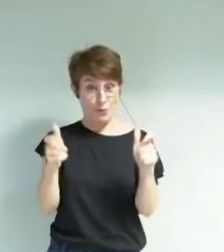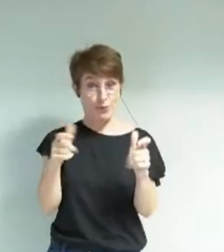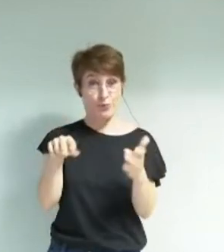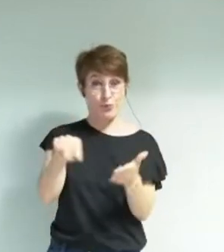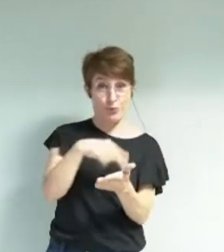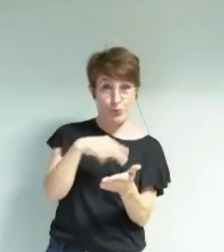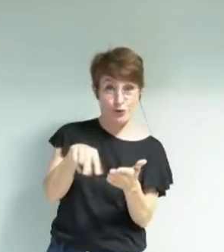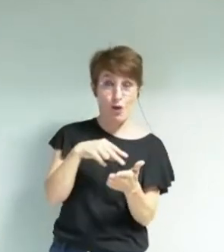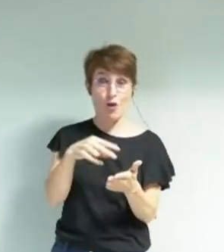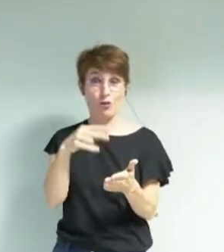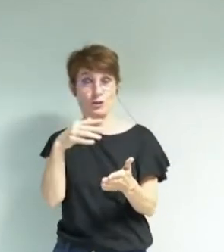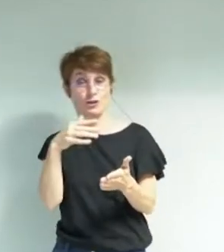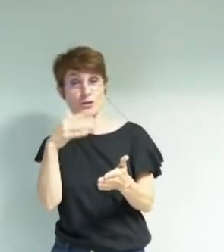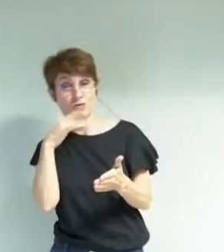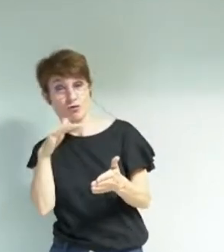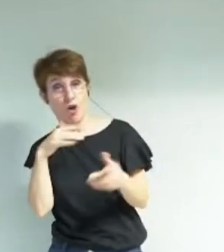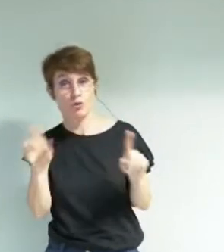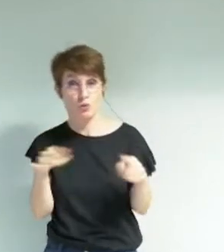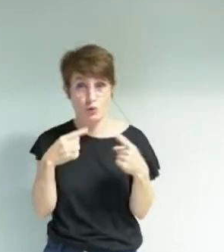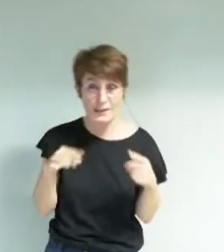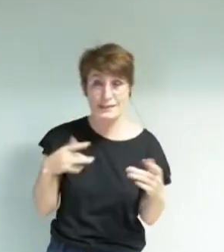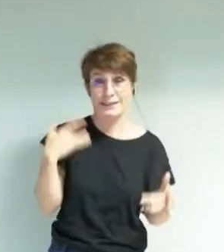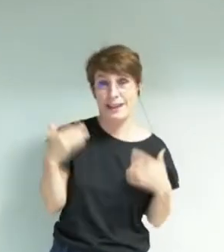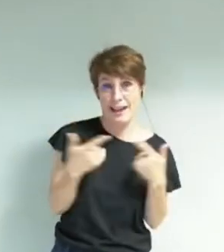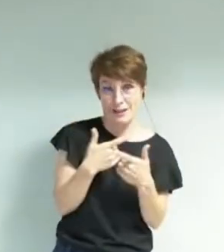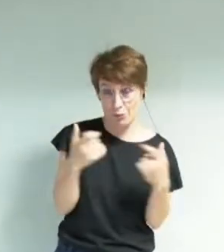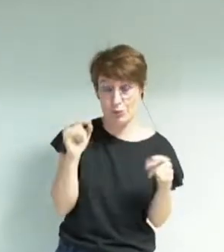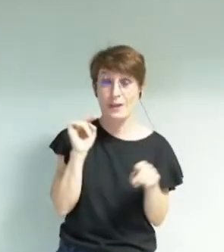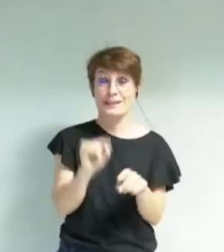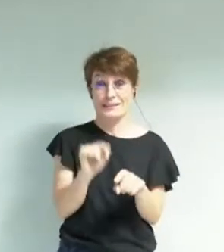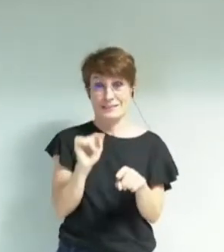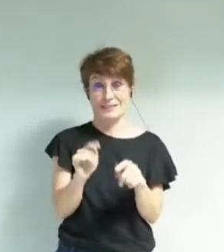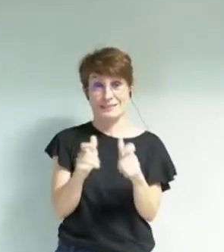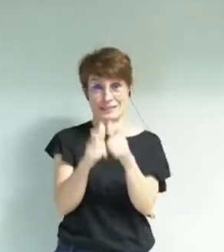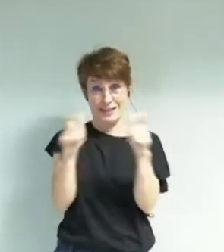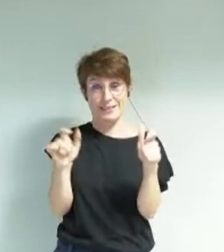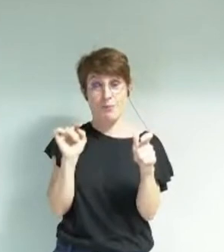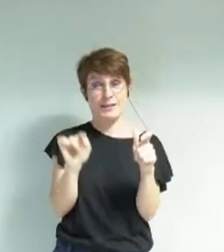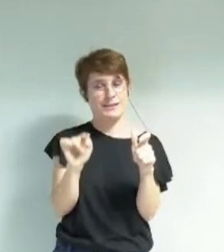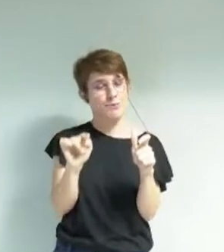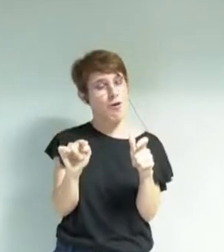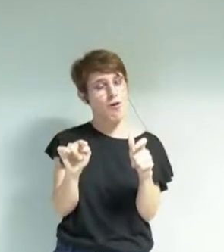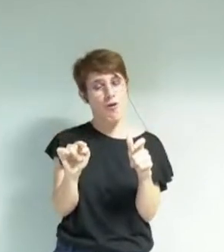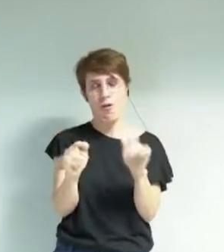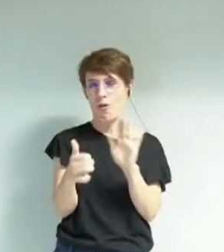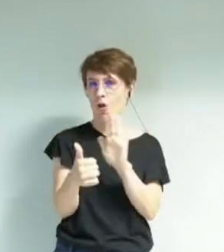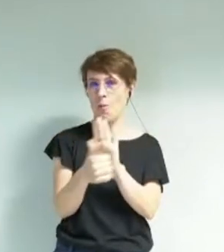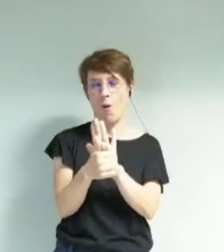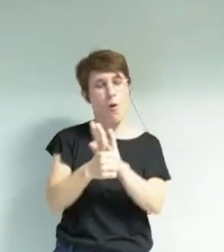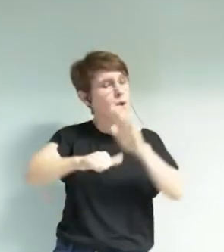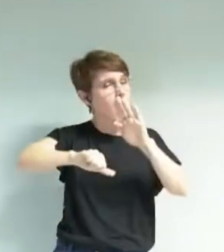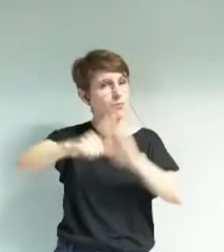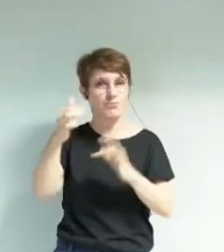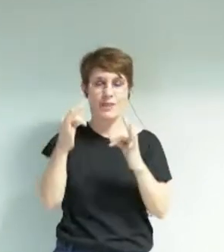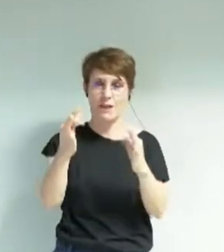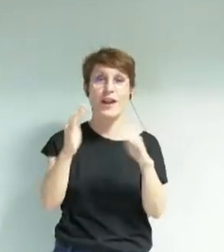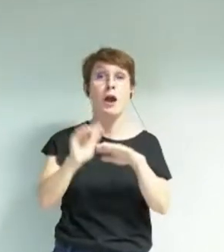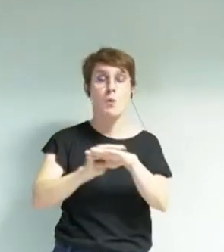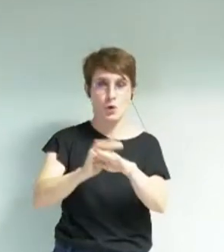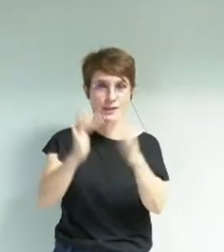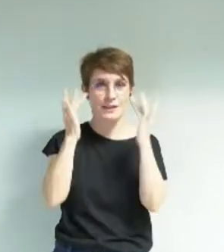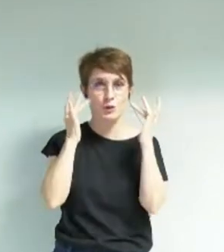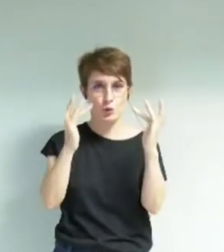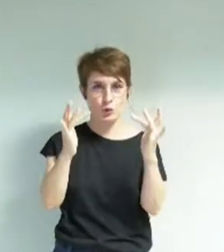'établissement du conservatoire qui permettra de placer cet établissement d'enseignement au cœur de la politique culturelle et des